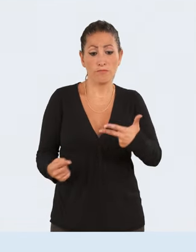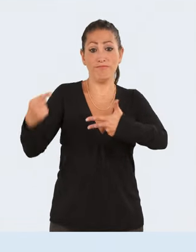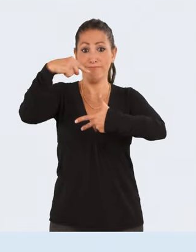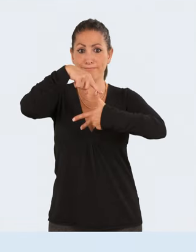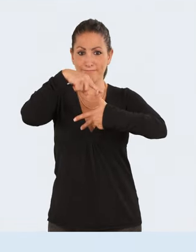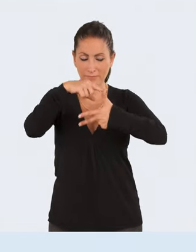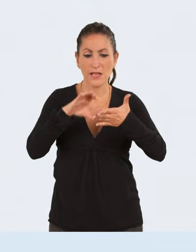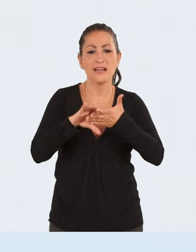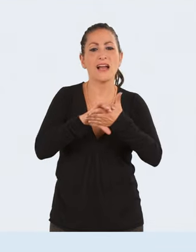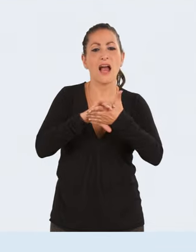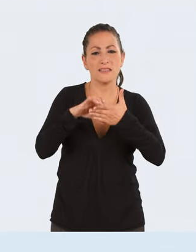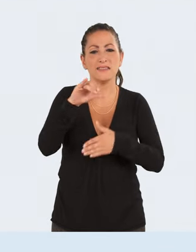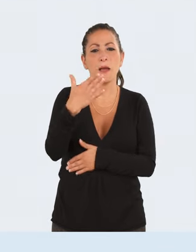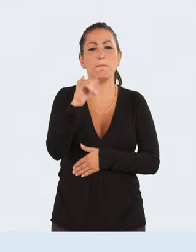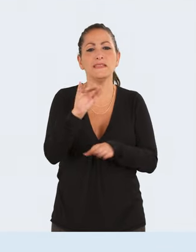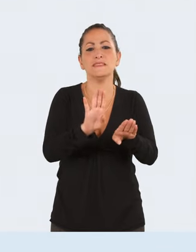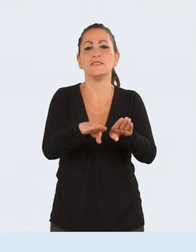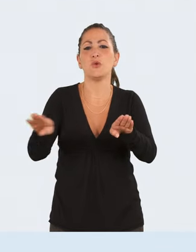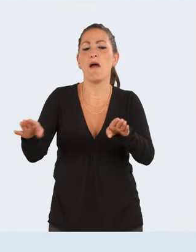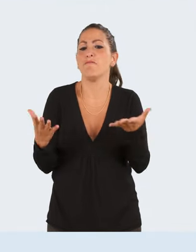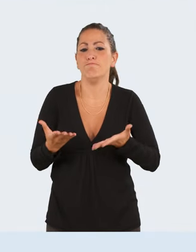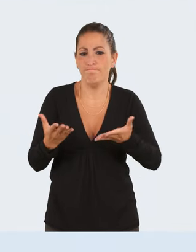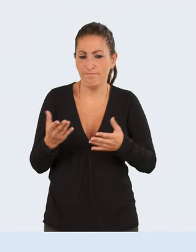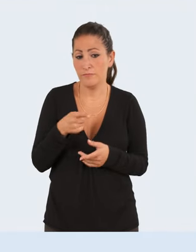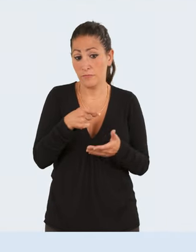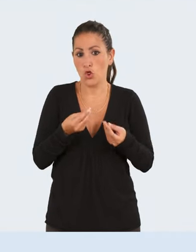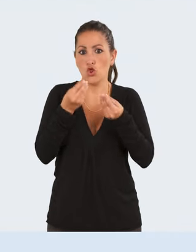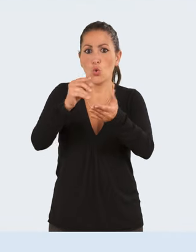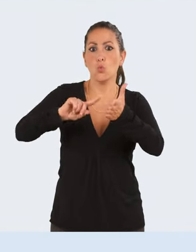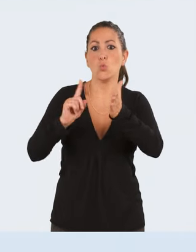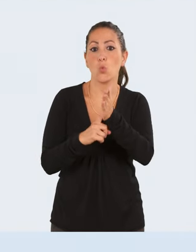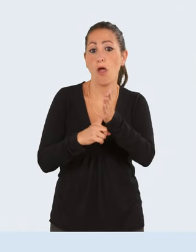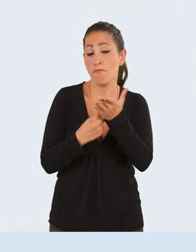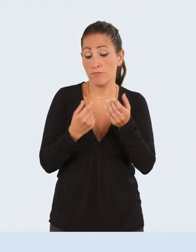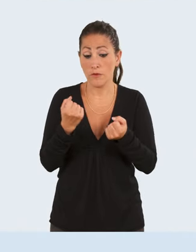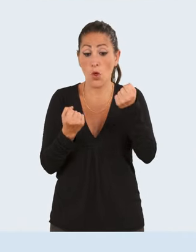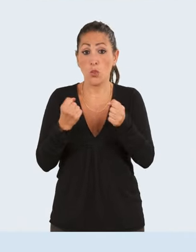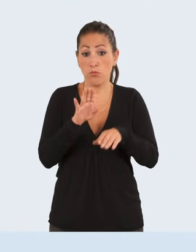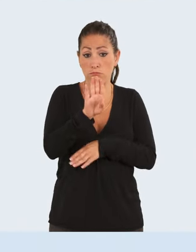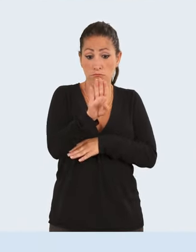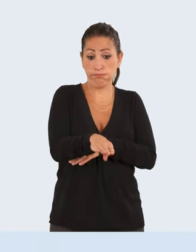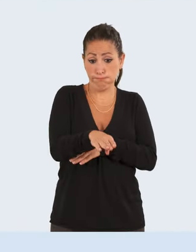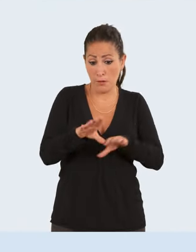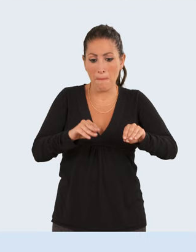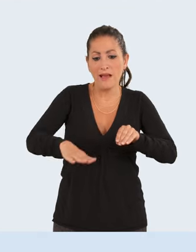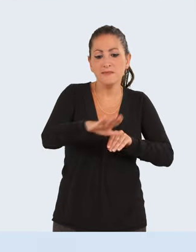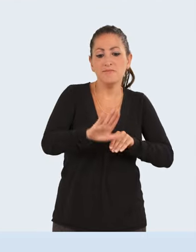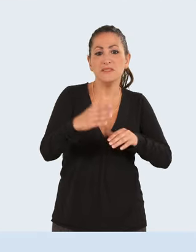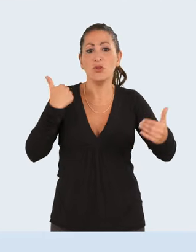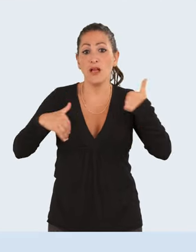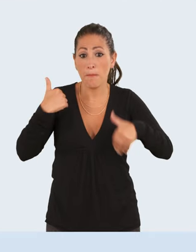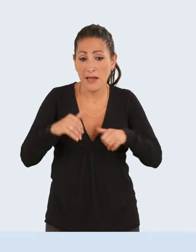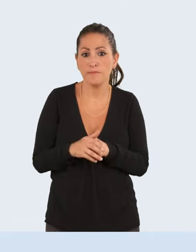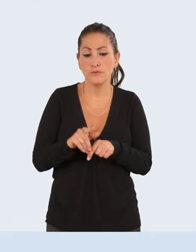En quoi consiste la carte mobilité inclusion stationnement ? C'est une carte qui vous donne le droit de vous garer sur les places de parking